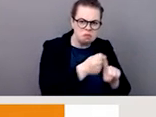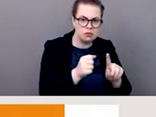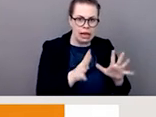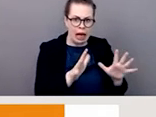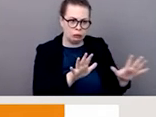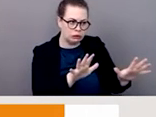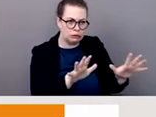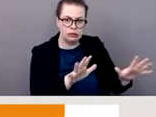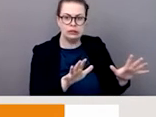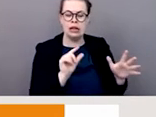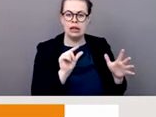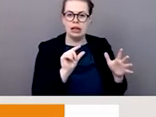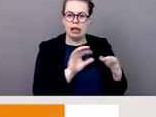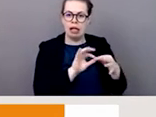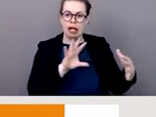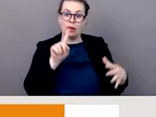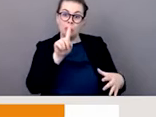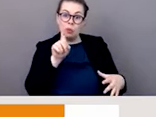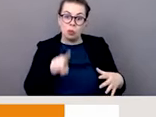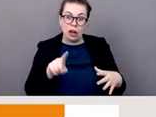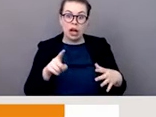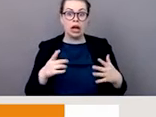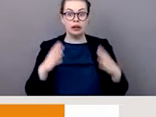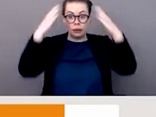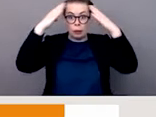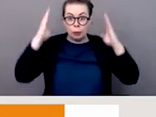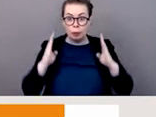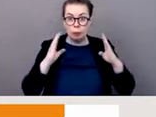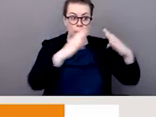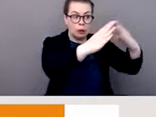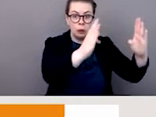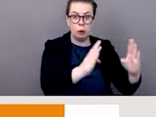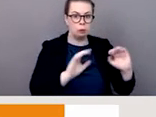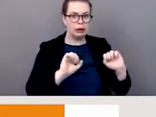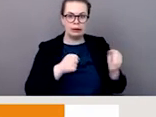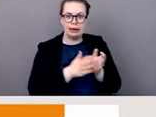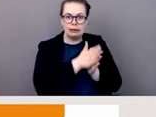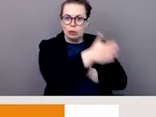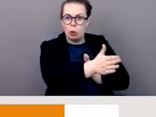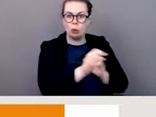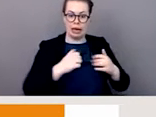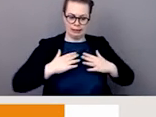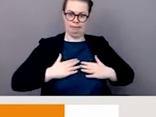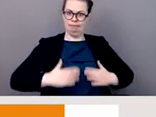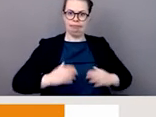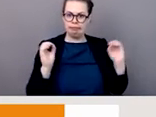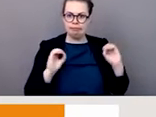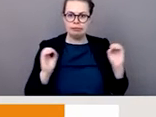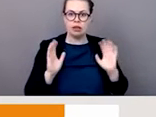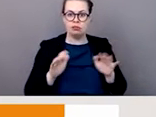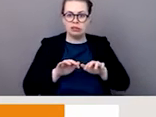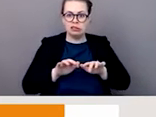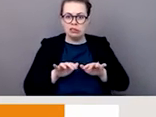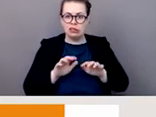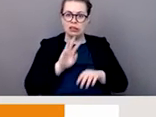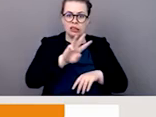la COVID-19. Nous avons vu aussi par exemple les victimes aussi bien que les travailleurs et ceci